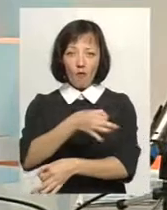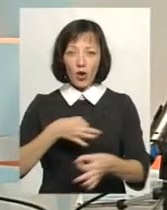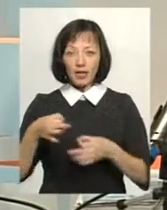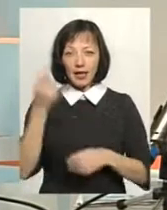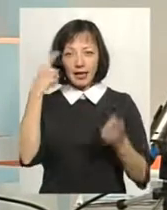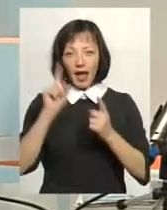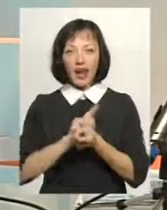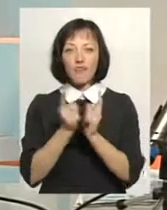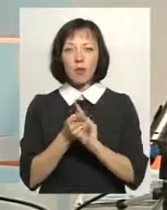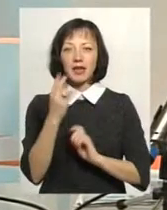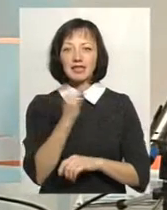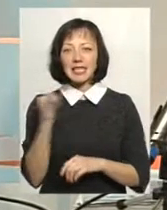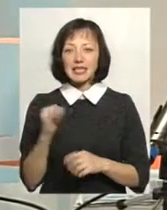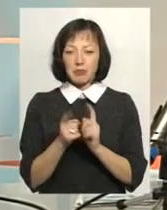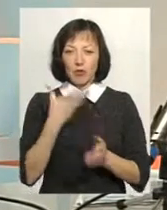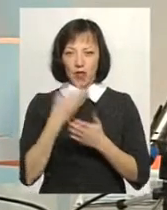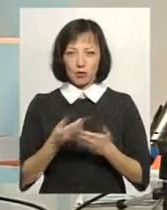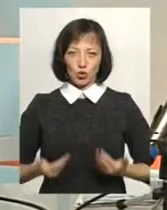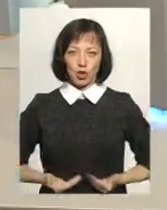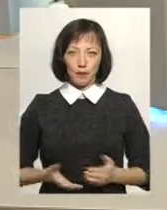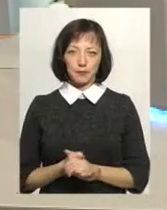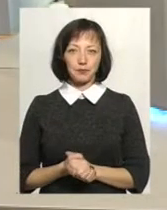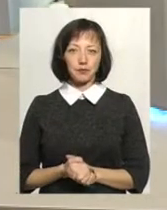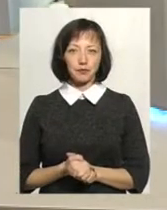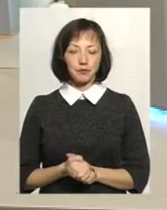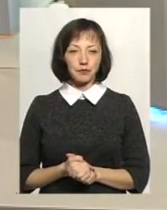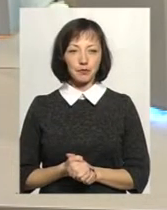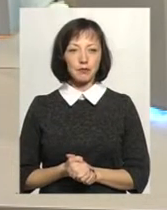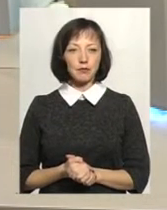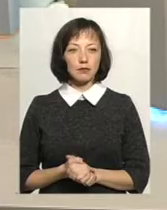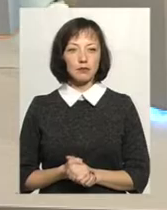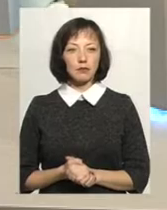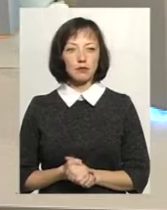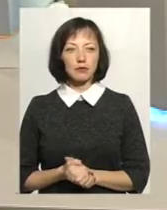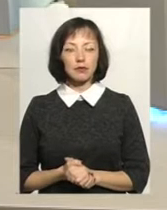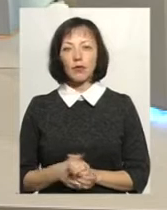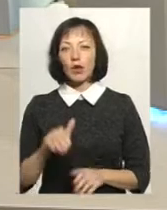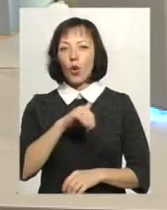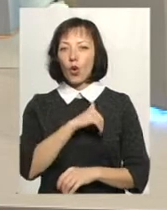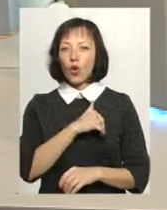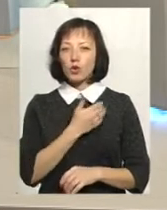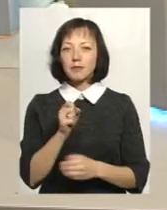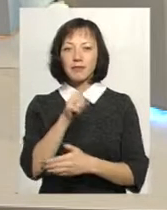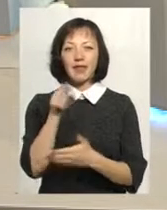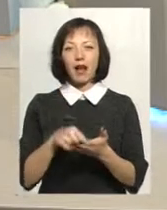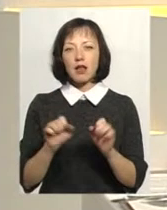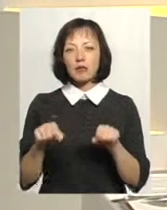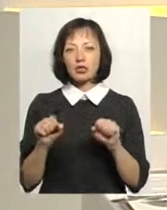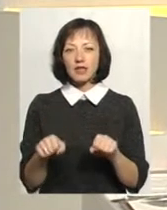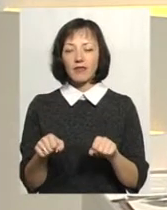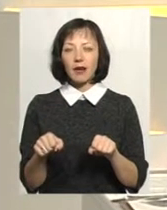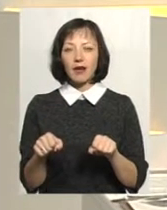ідеї і реформації, про зміну власного життя? Хочу ще досить згадати, воно навіть і не питання, можливо,